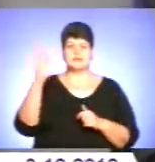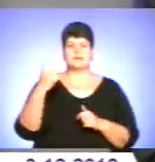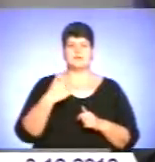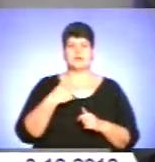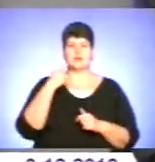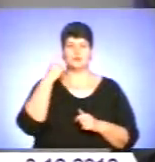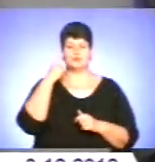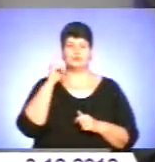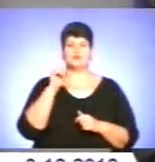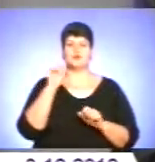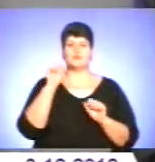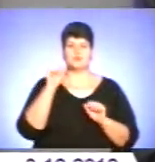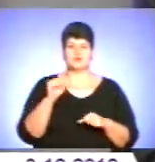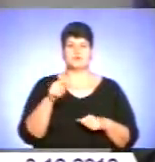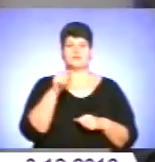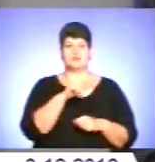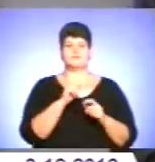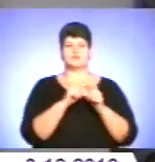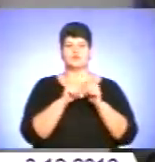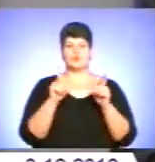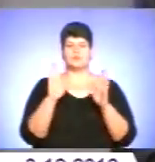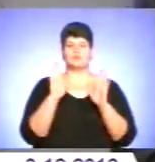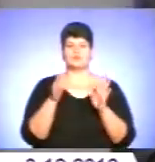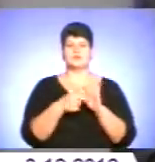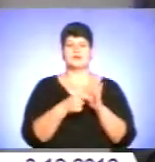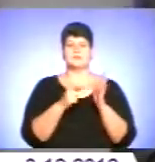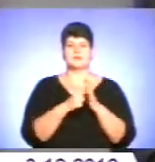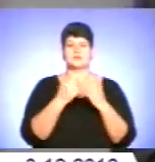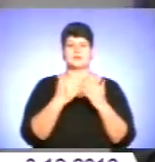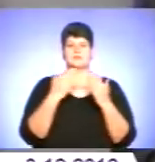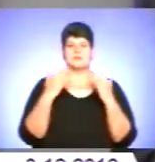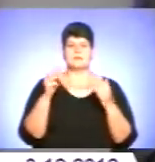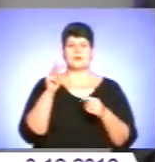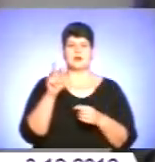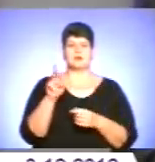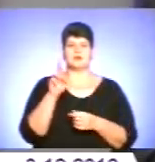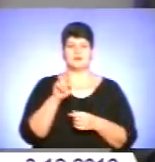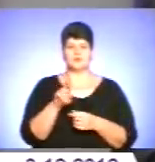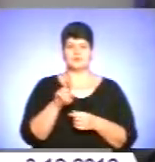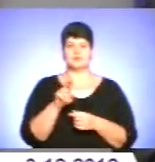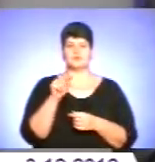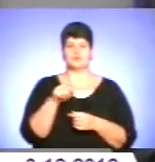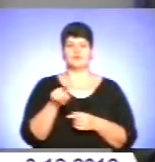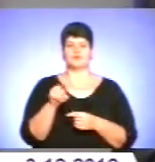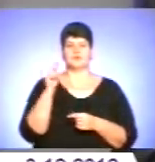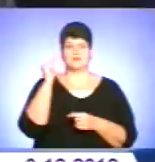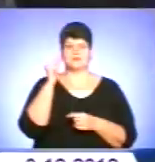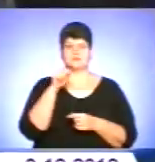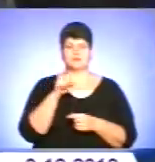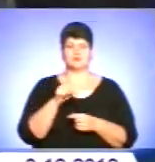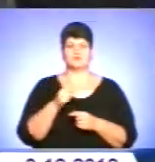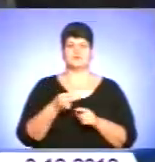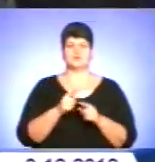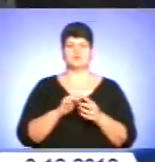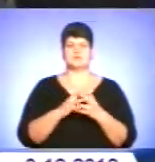можливо, і там в школі буде така кімната музею Михайла Якубача, честь того, що він навчався там, в цьому